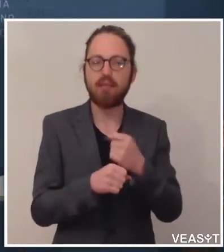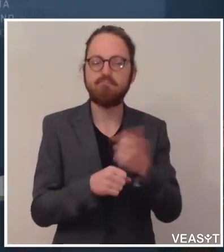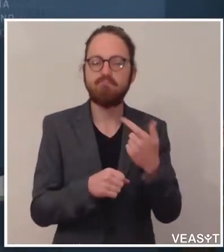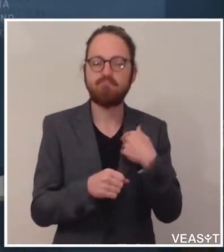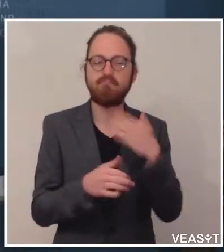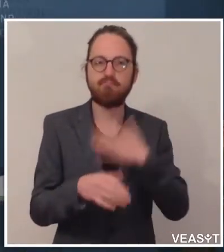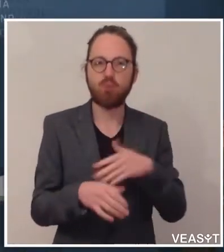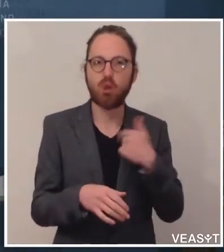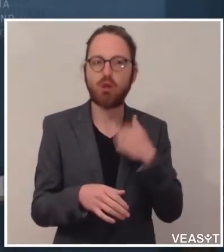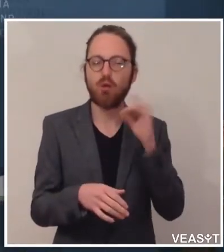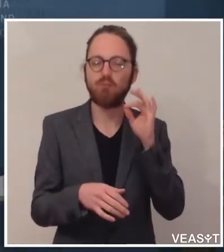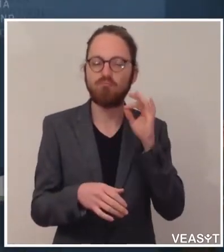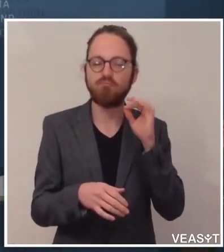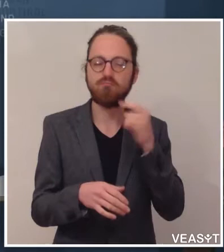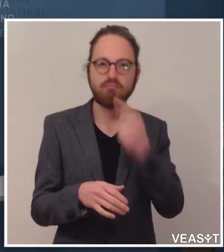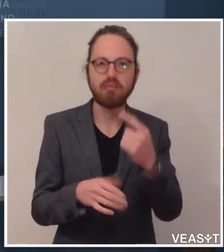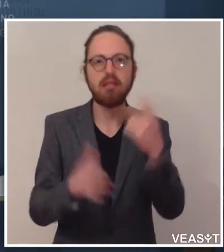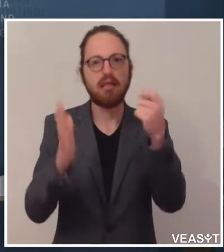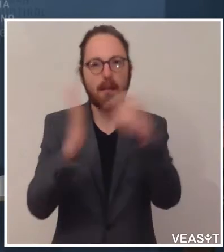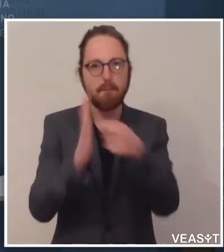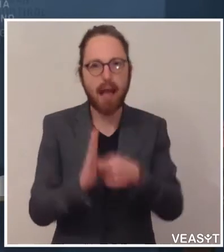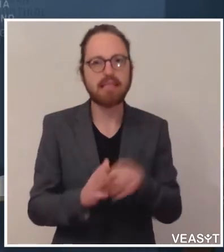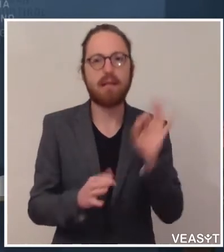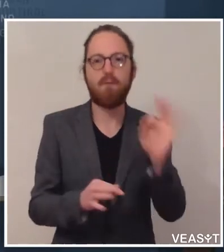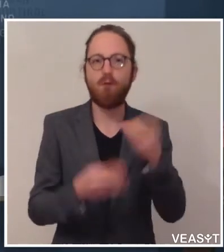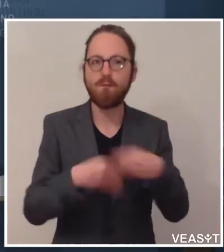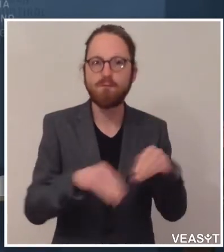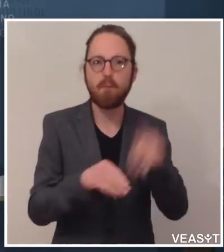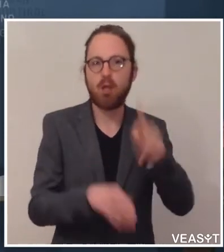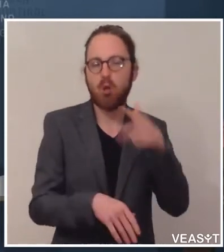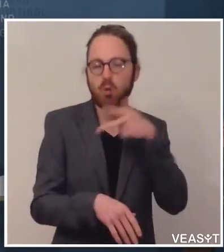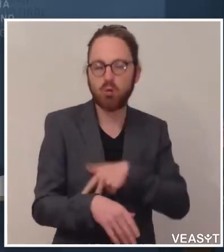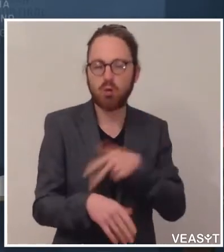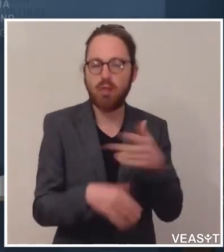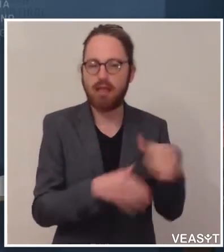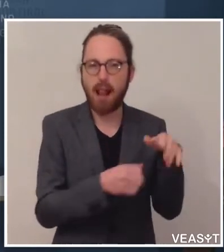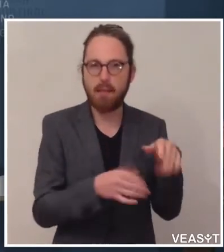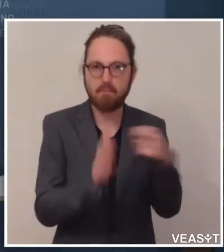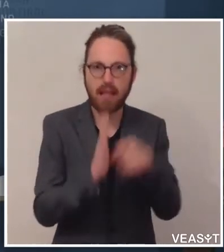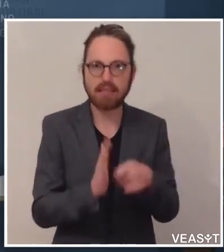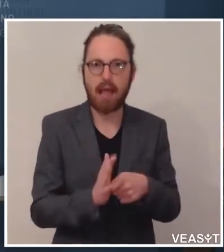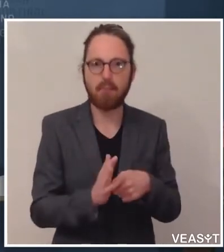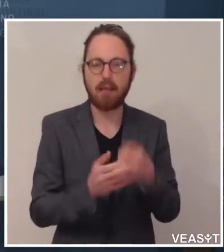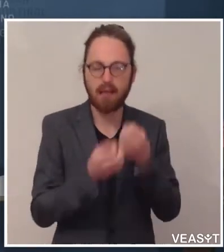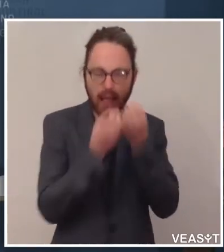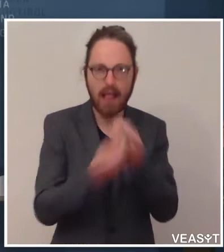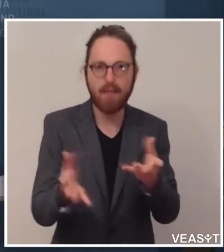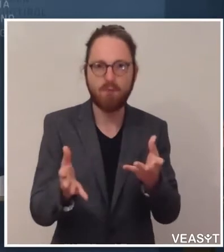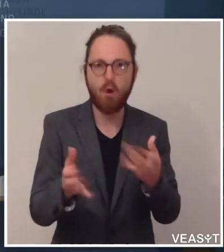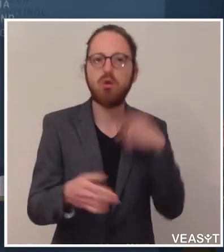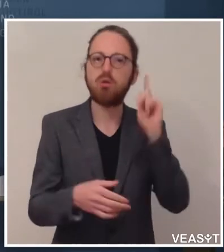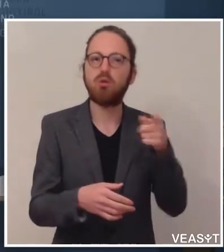Familien und soziale Verhärtefälle dieser Woche in der Südtiroler Landesregierung informieren. Und das zweite Wichtige, auch einen Ausblick